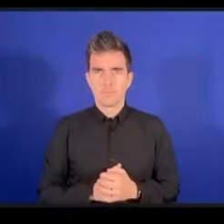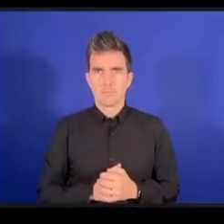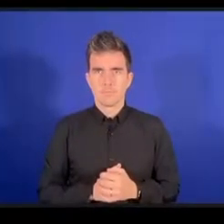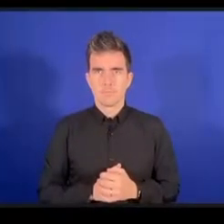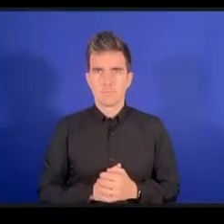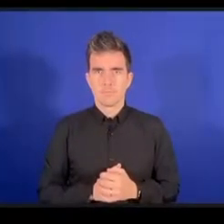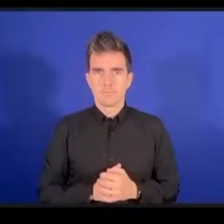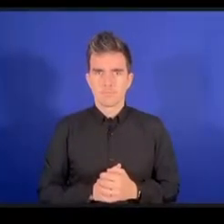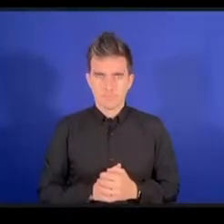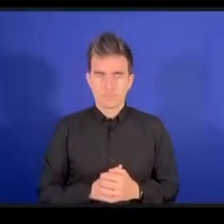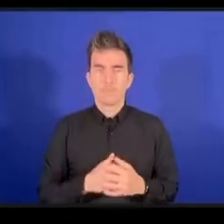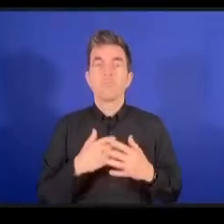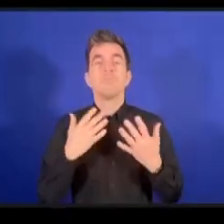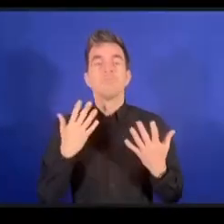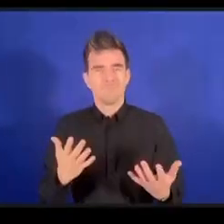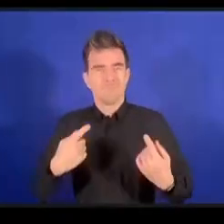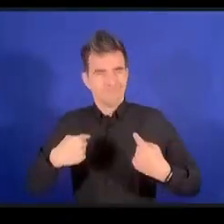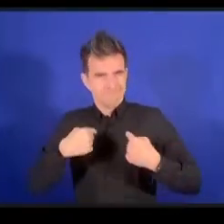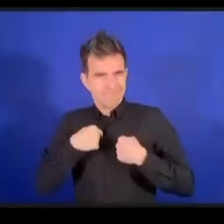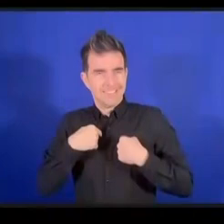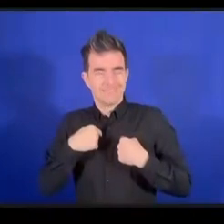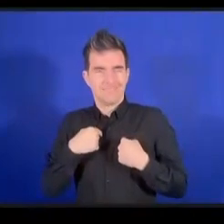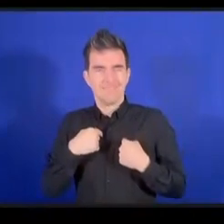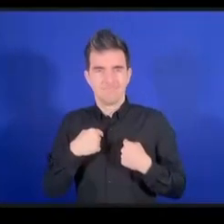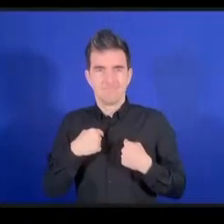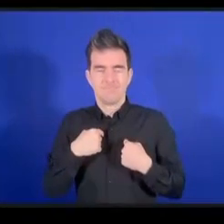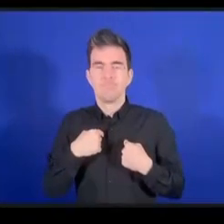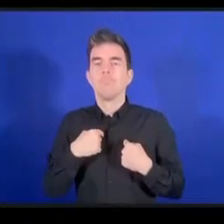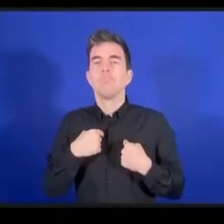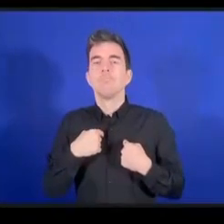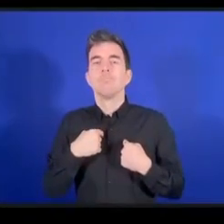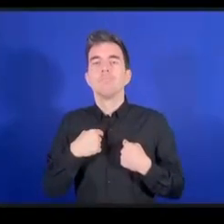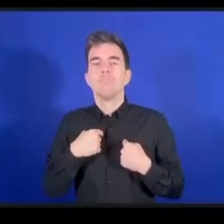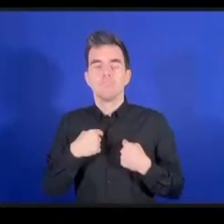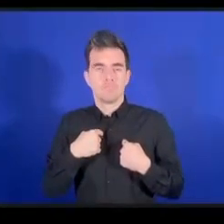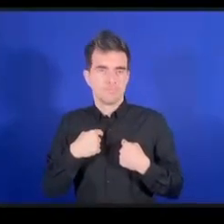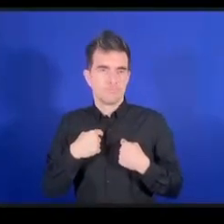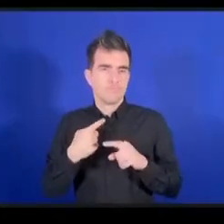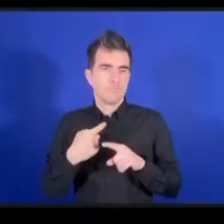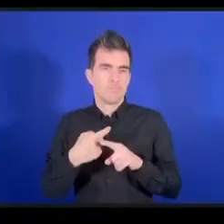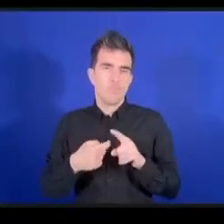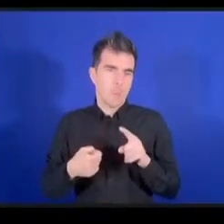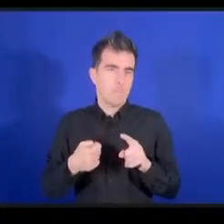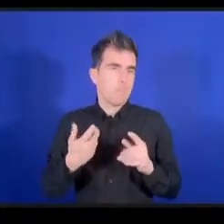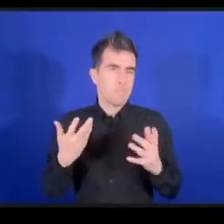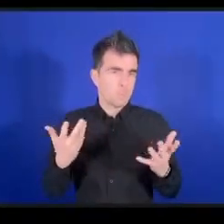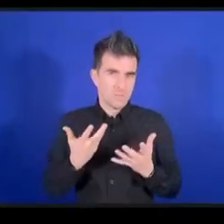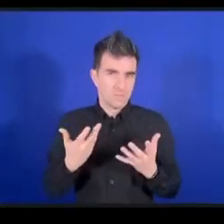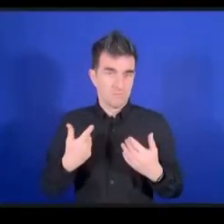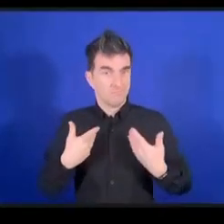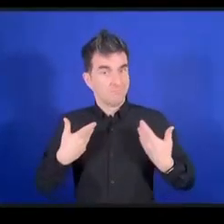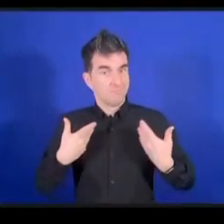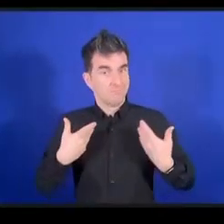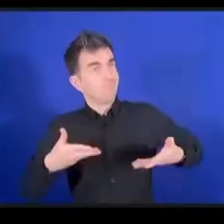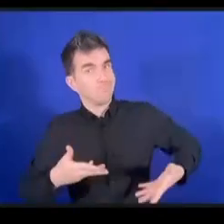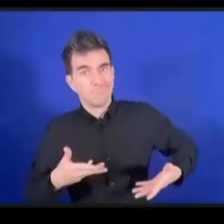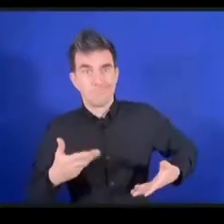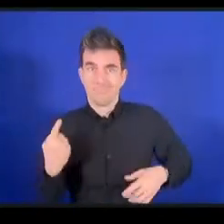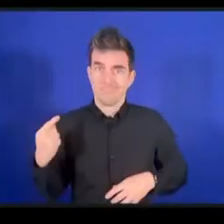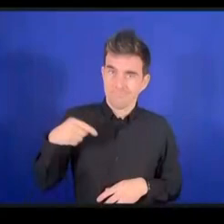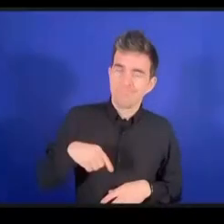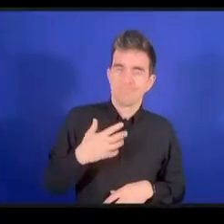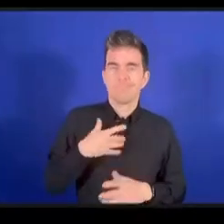اسمي سيفن وايبر أنا أيضا مكرر وأنا أيضا